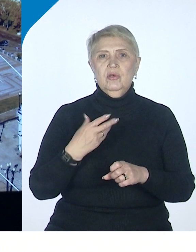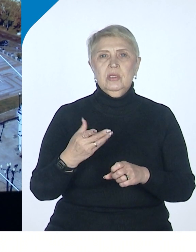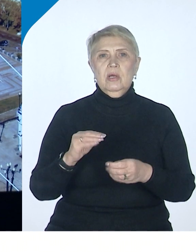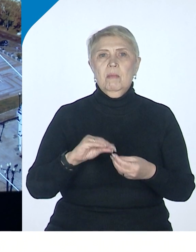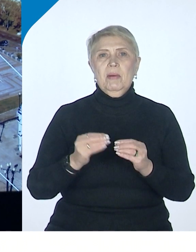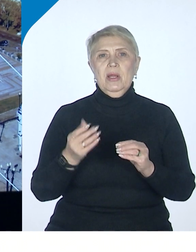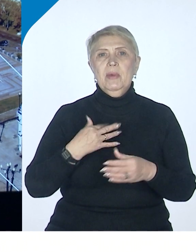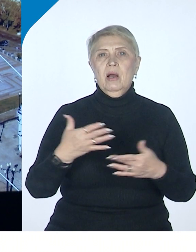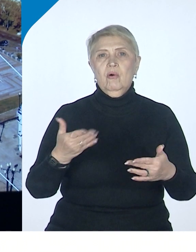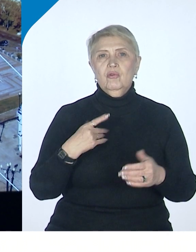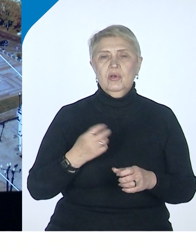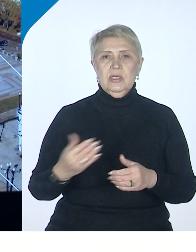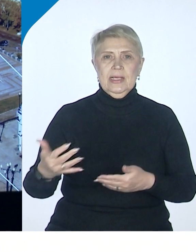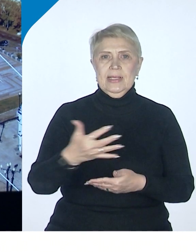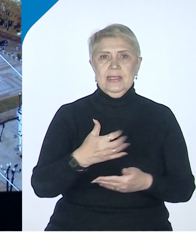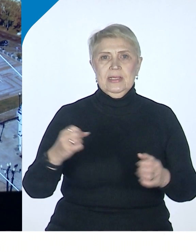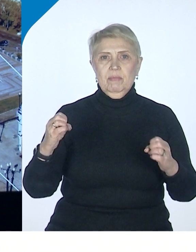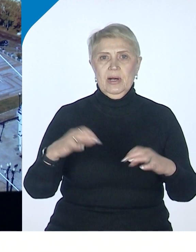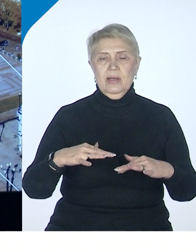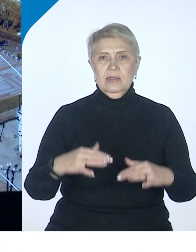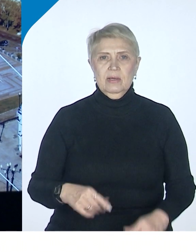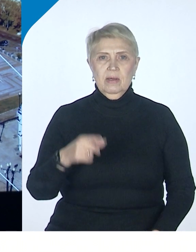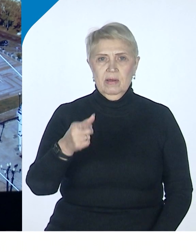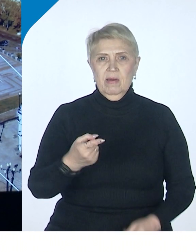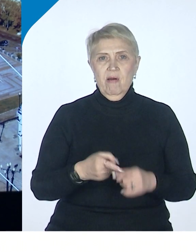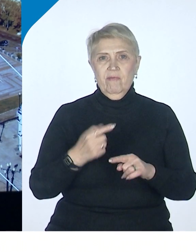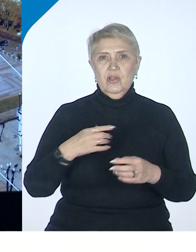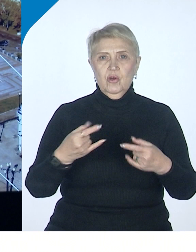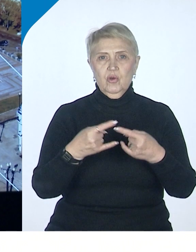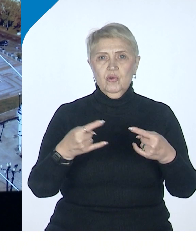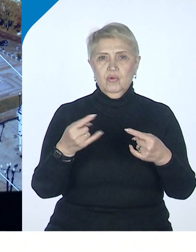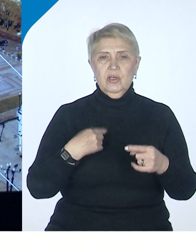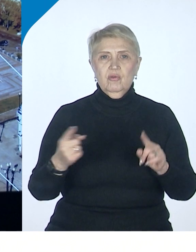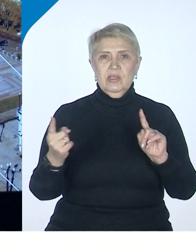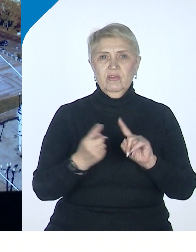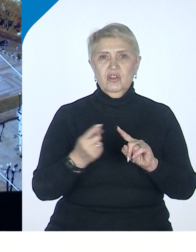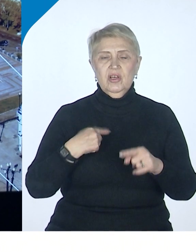глобально мы с вами в этой студии встречаемся редко, к сожалению,